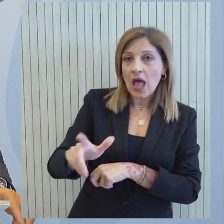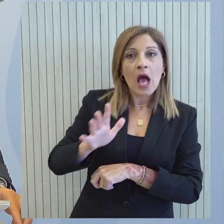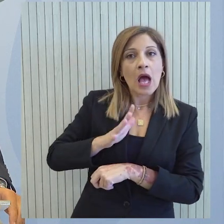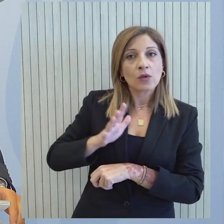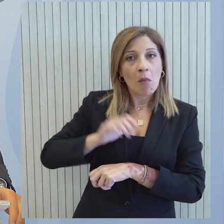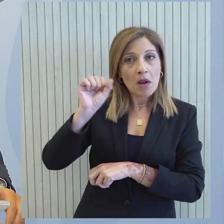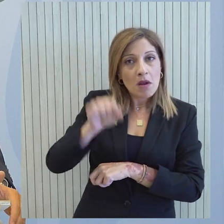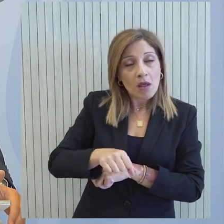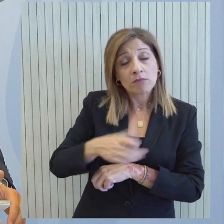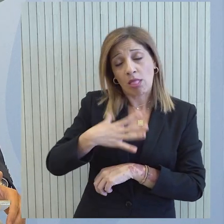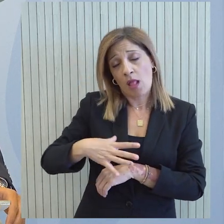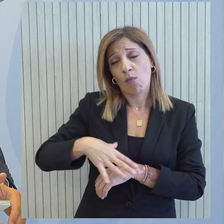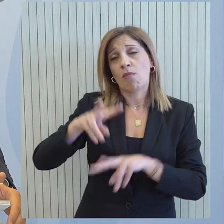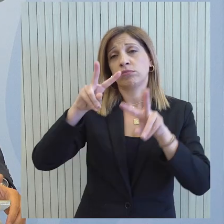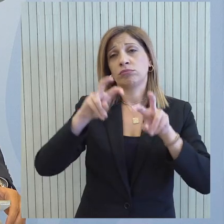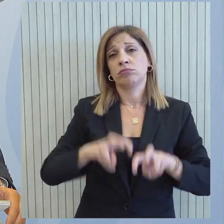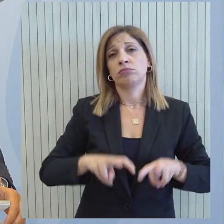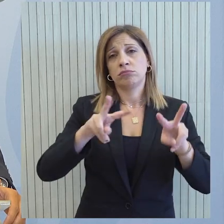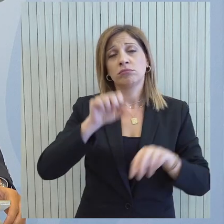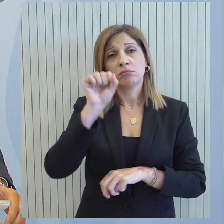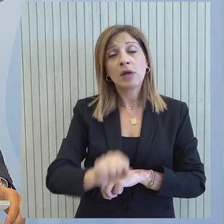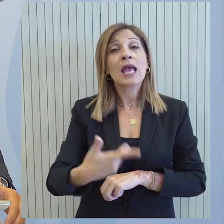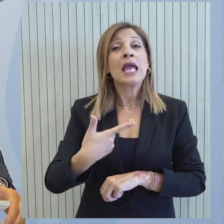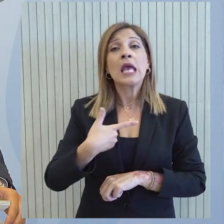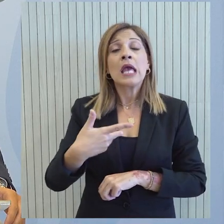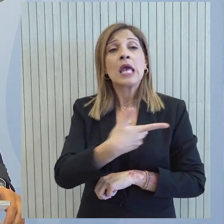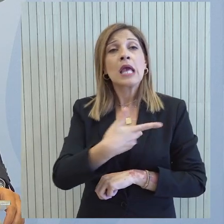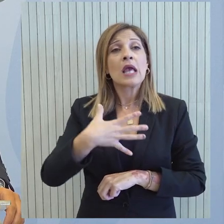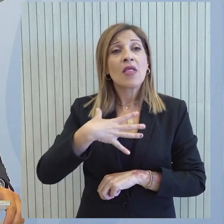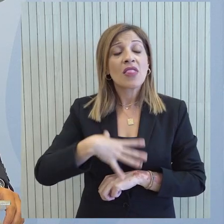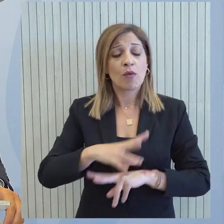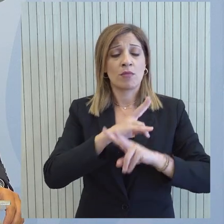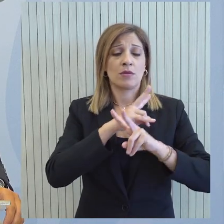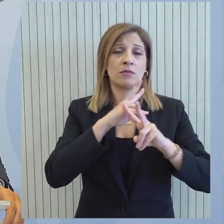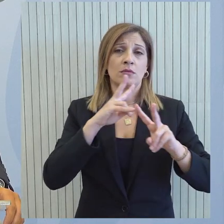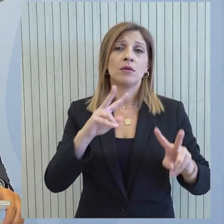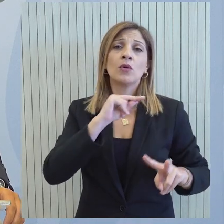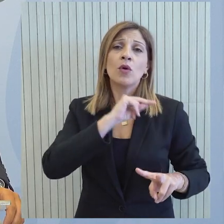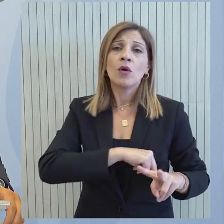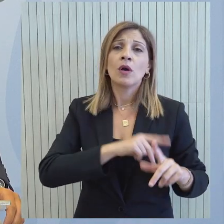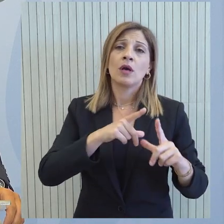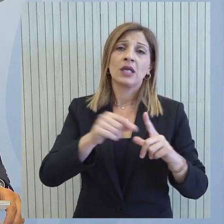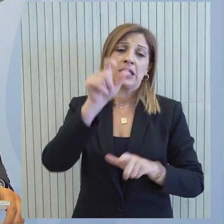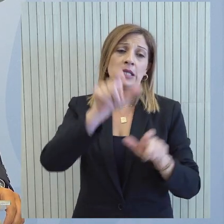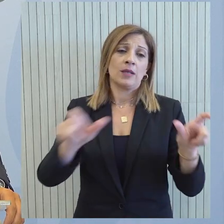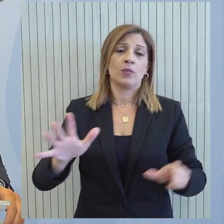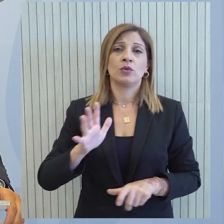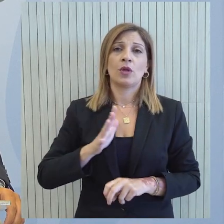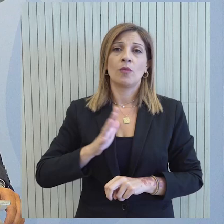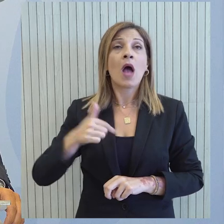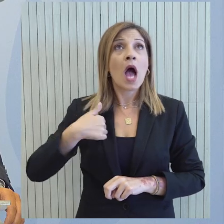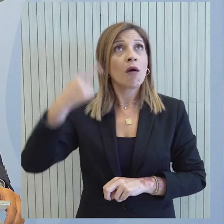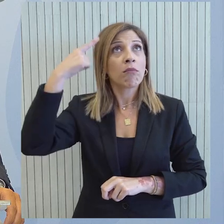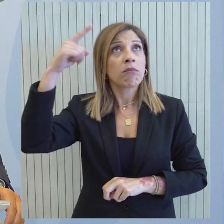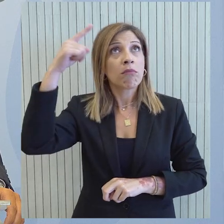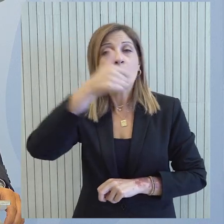όποιες σκιές θα πρέπει όλα να διερευνηθούν, όλα στο φως εμάς, αυτό που μας ενδιαφέρει είναι να διασφαλίσουμε το όφελος του Κύπρου καταναλωτική. Με